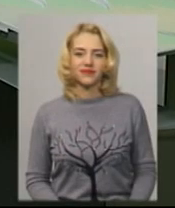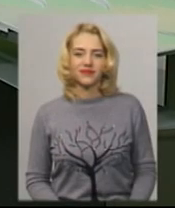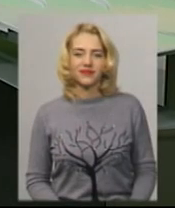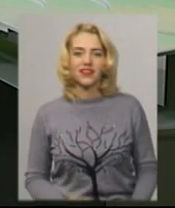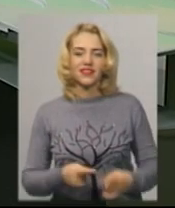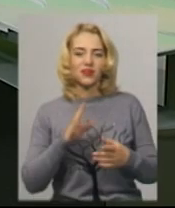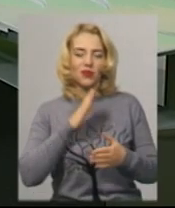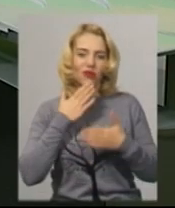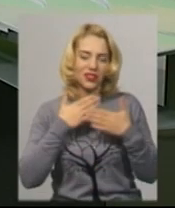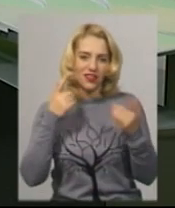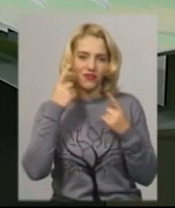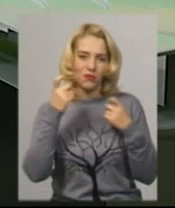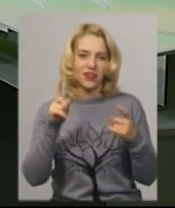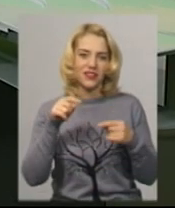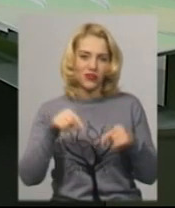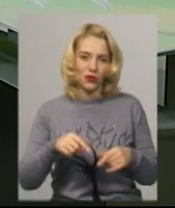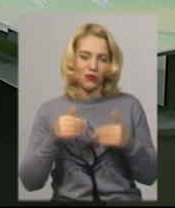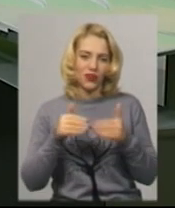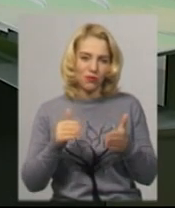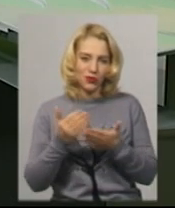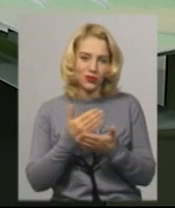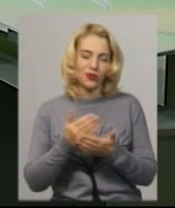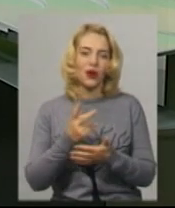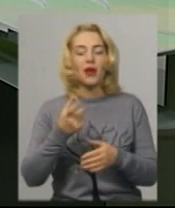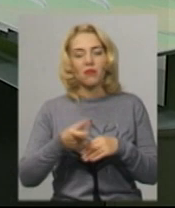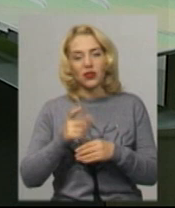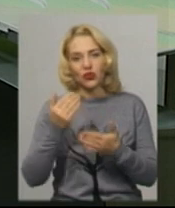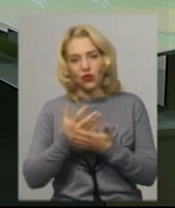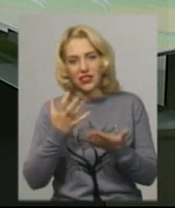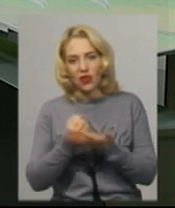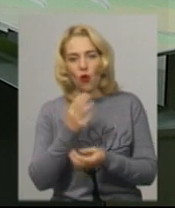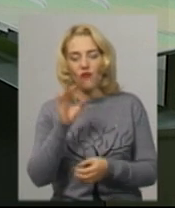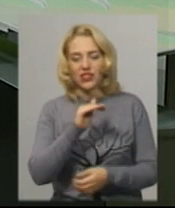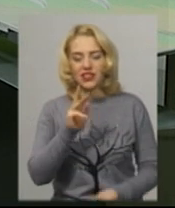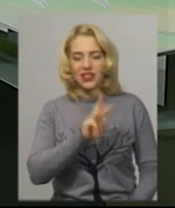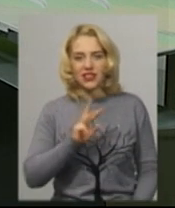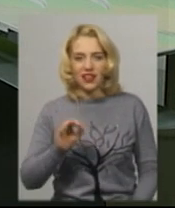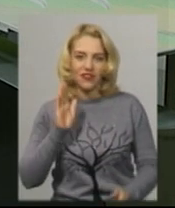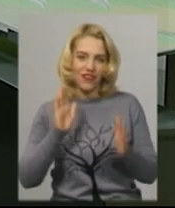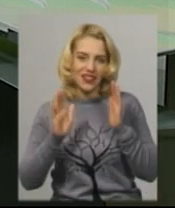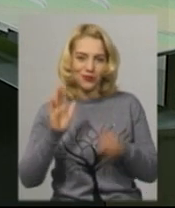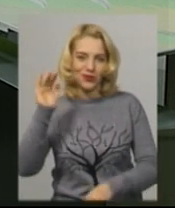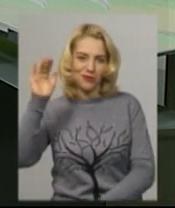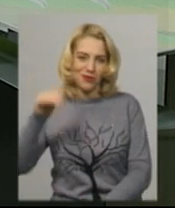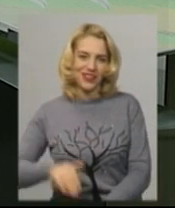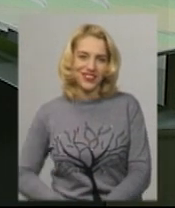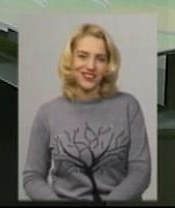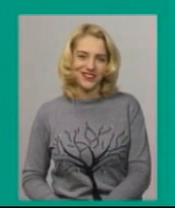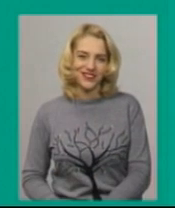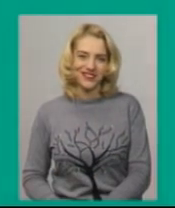Це була остання інформація цього випуску. Більше новин знаходьте на нашому офіційному сайті та на сторінці у Фейсбук. Побачимось.